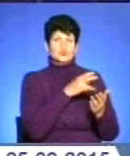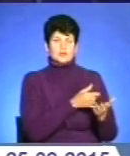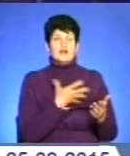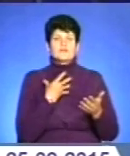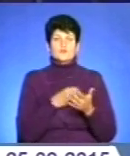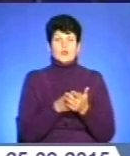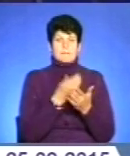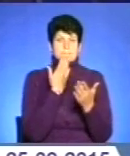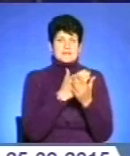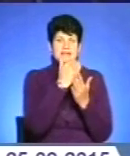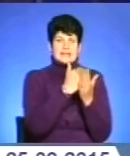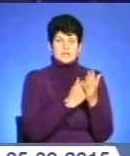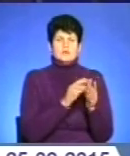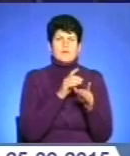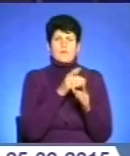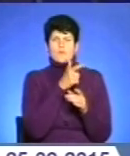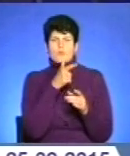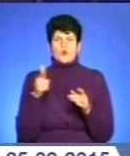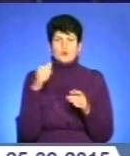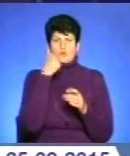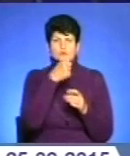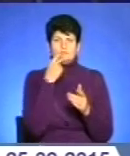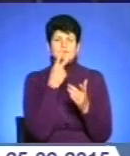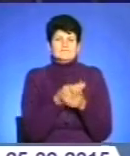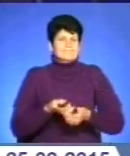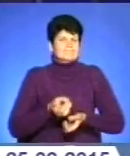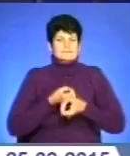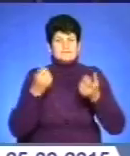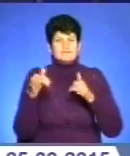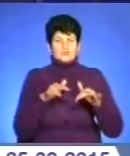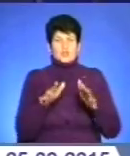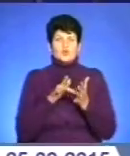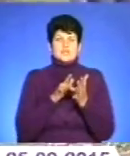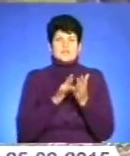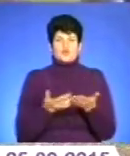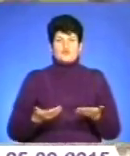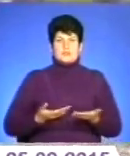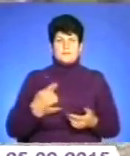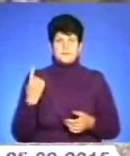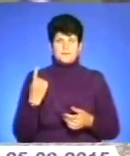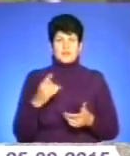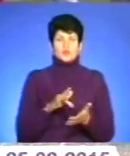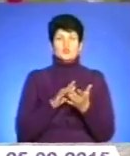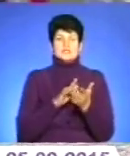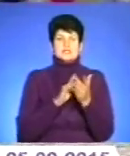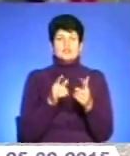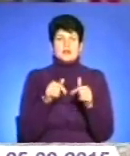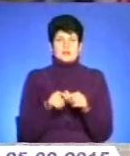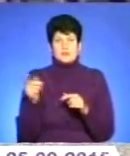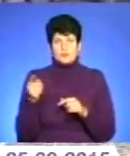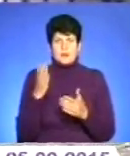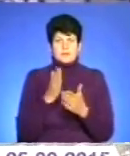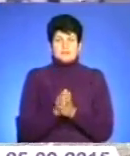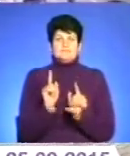«Подорожні замальовки» протягом року висвітлювала найяскравіші події туристичного життя краю. Туристична галузь на Тернопілі має